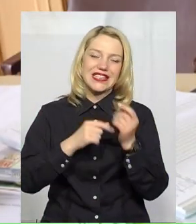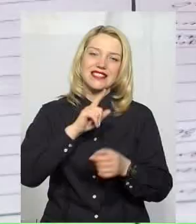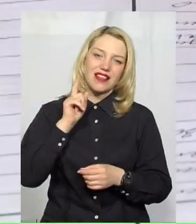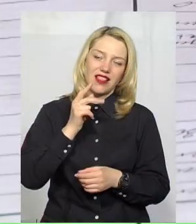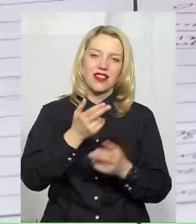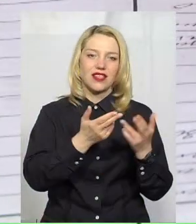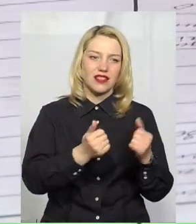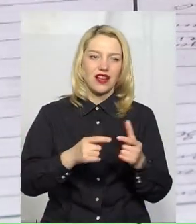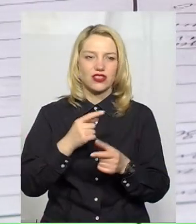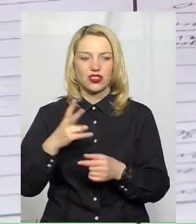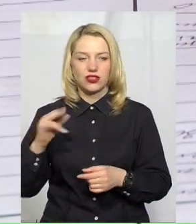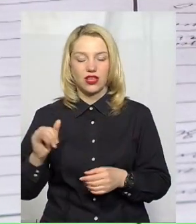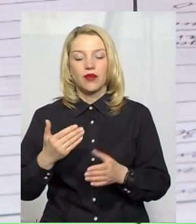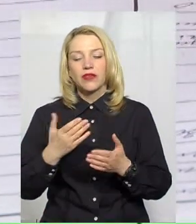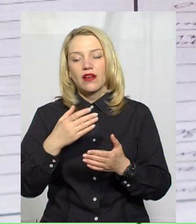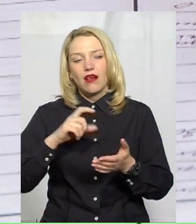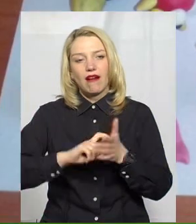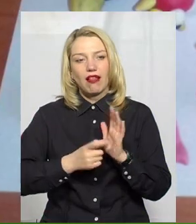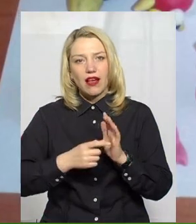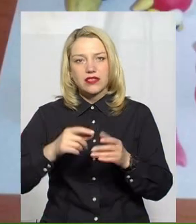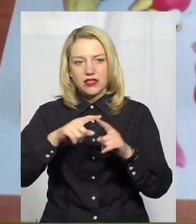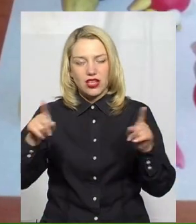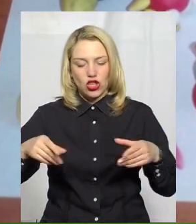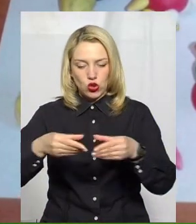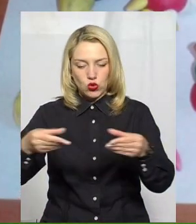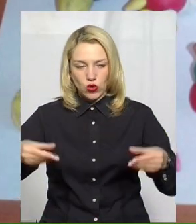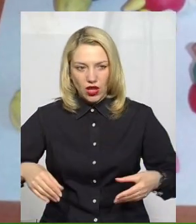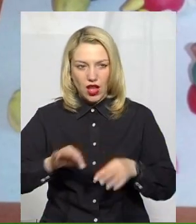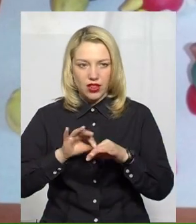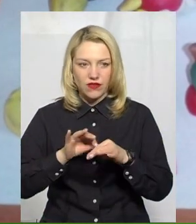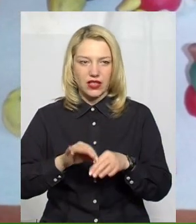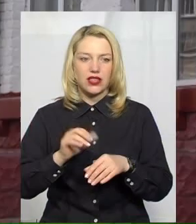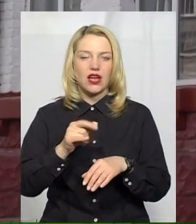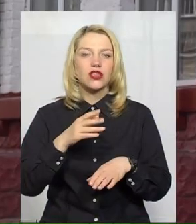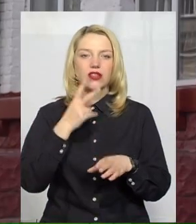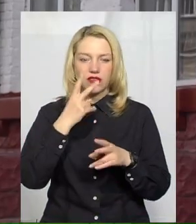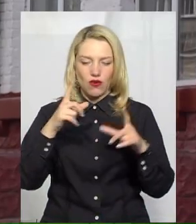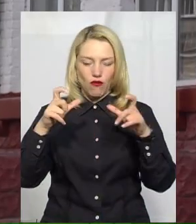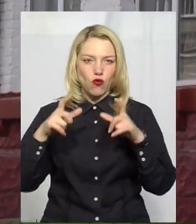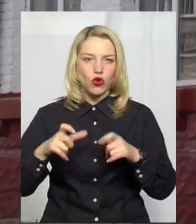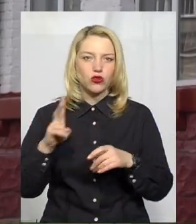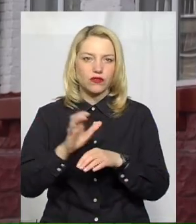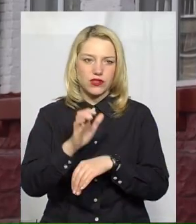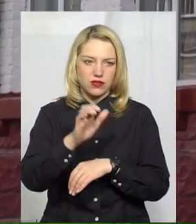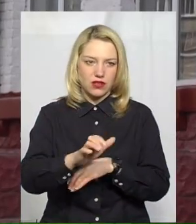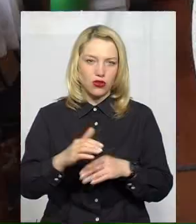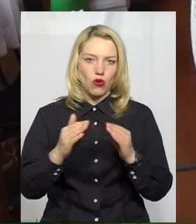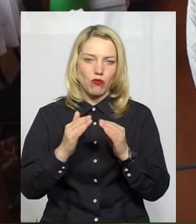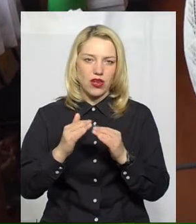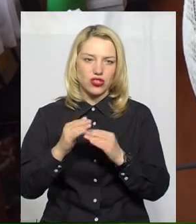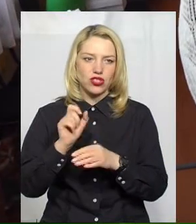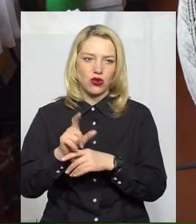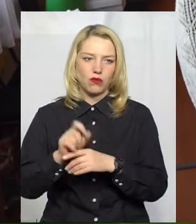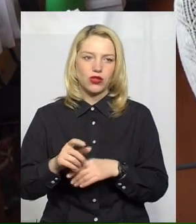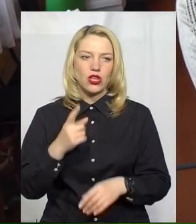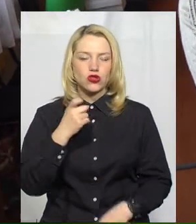карантину веде класний журнал та оцінює учнів. Робиться по фото виконаних домашніх робіт. Всього у 32-ї школі навчаються 103 учні,